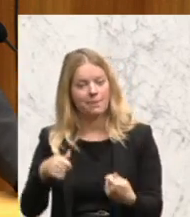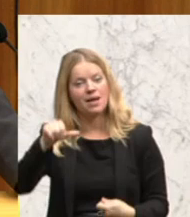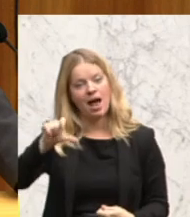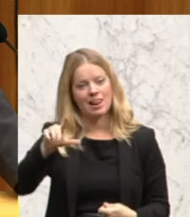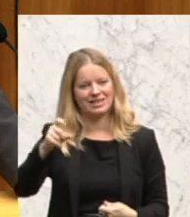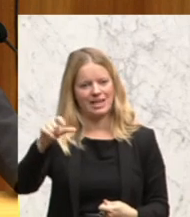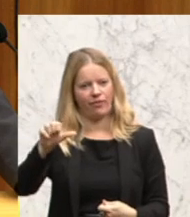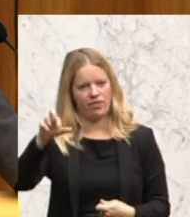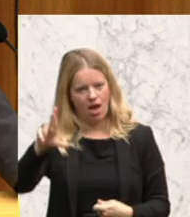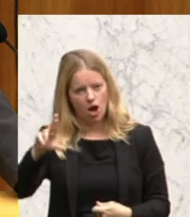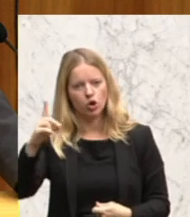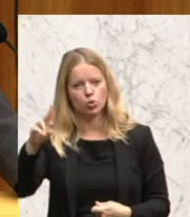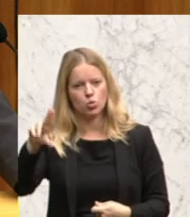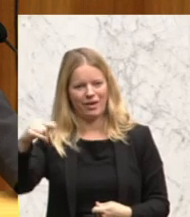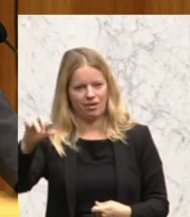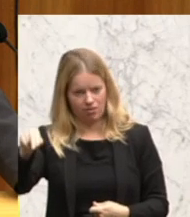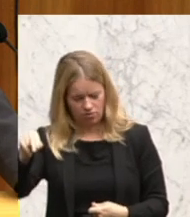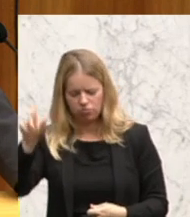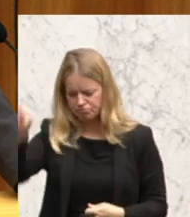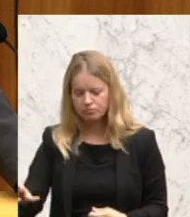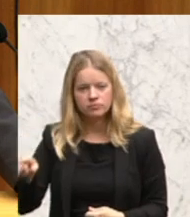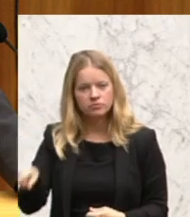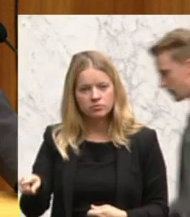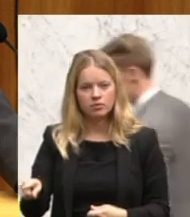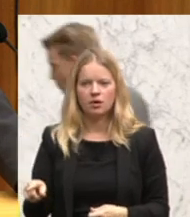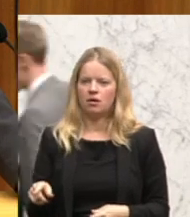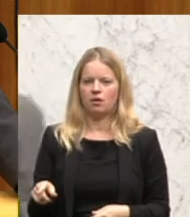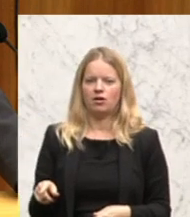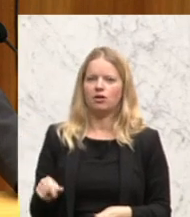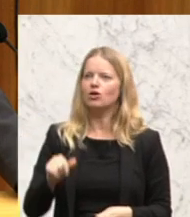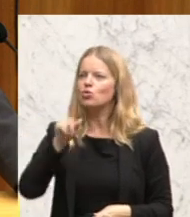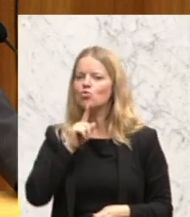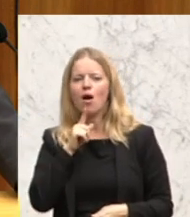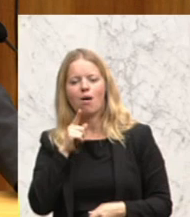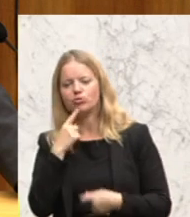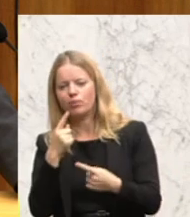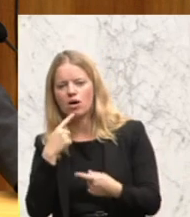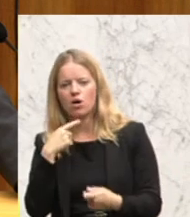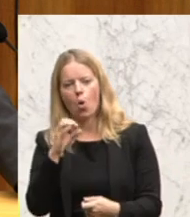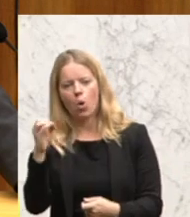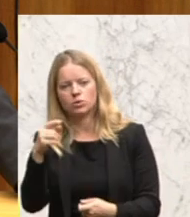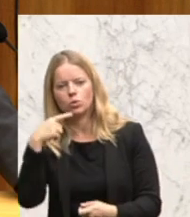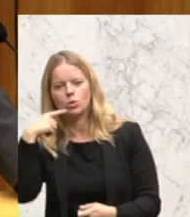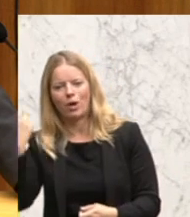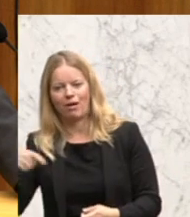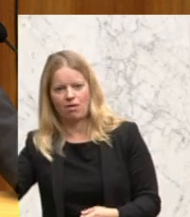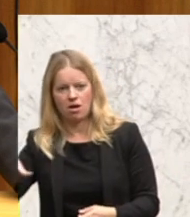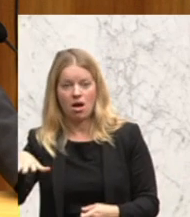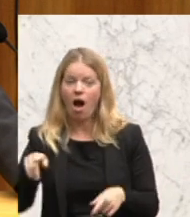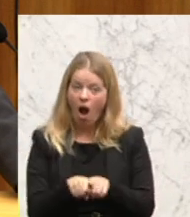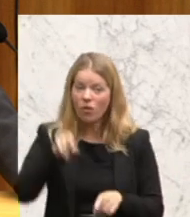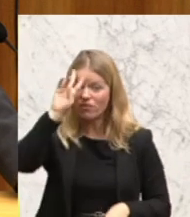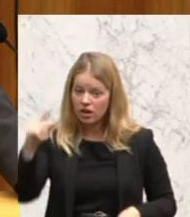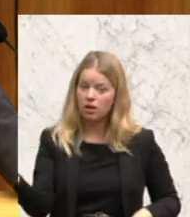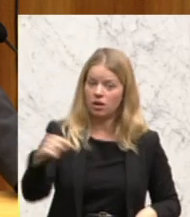der längst nicht mehr von der Ostukraine spricht, sondern auch in Wien, in ihrer